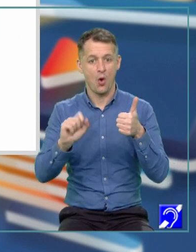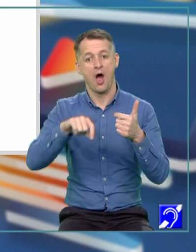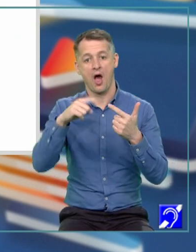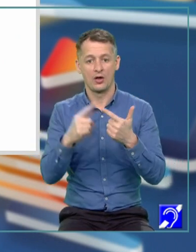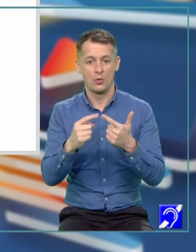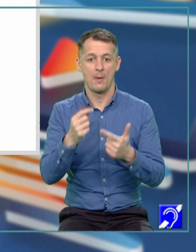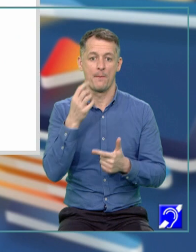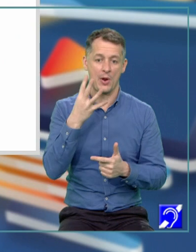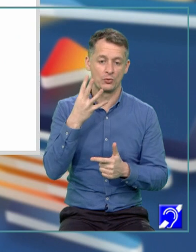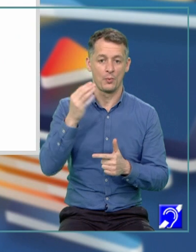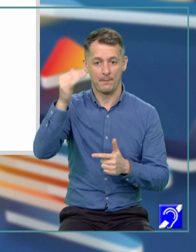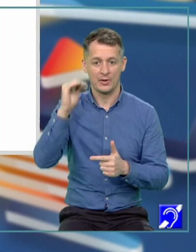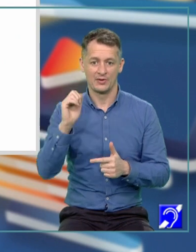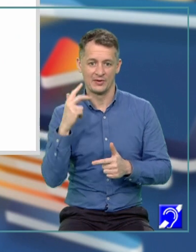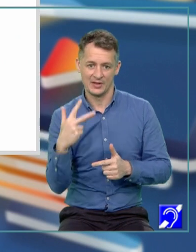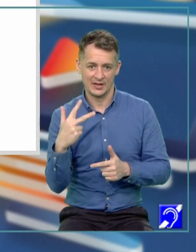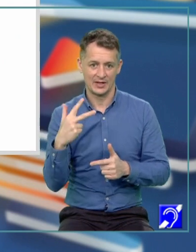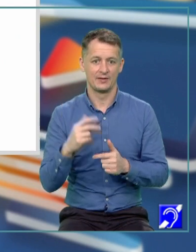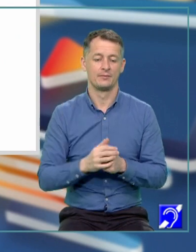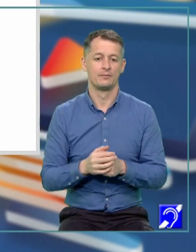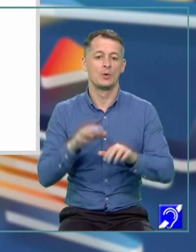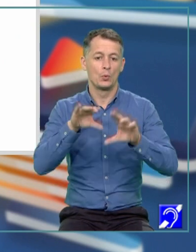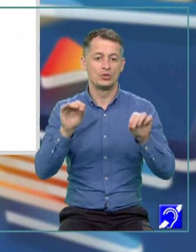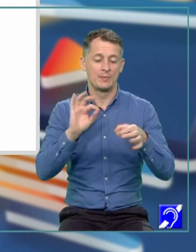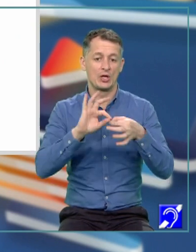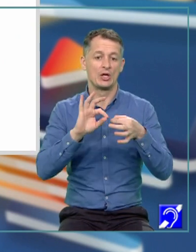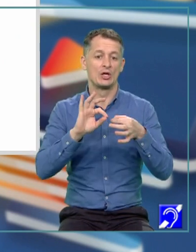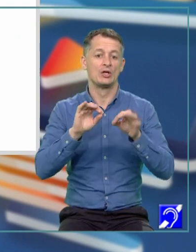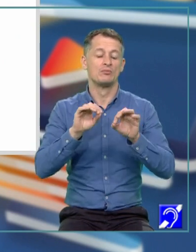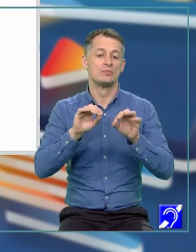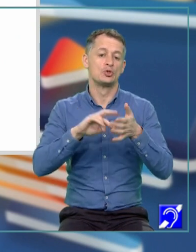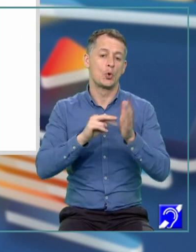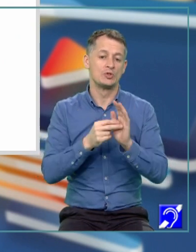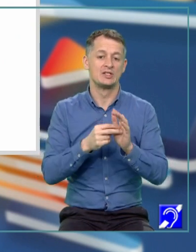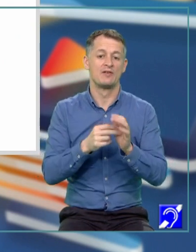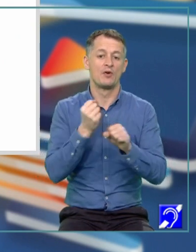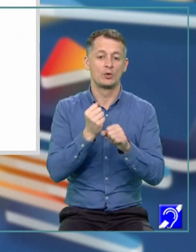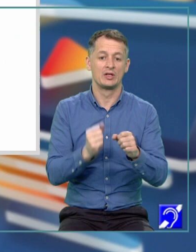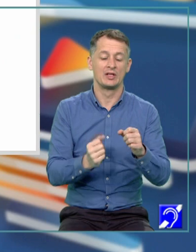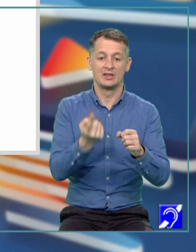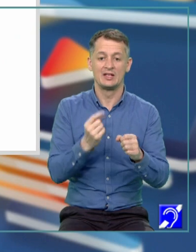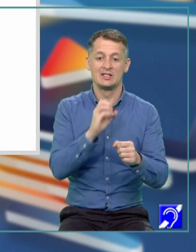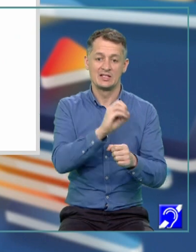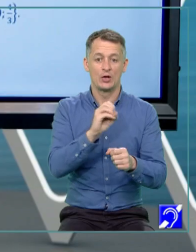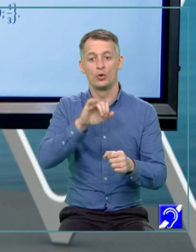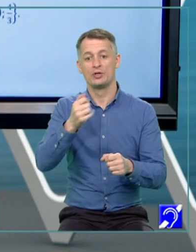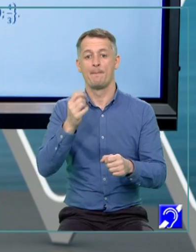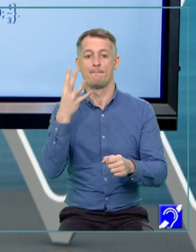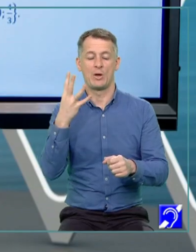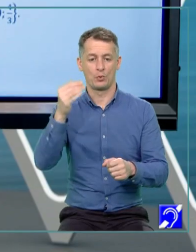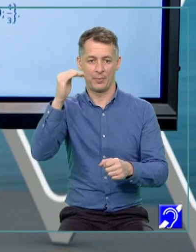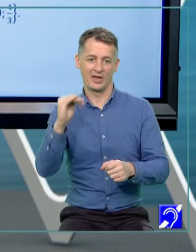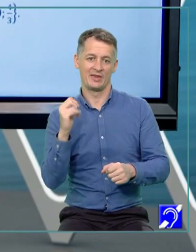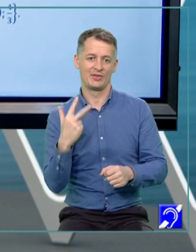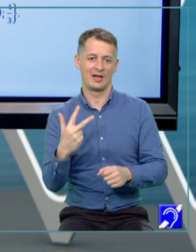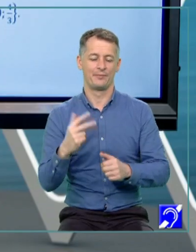de-a doua 4 pe 3. Mulțimea soluțiilor este formată din 0 și 4 pe 3. Haideți